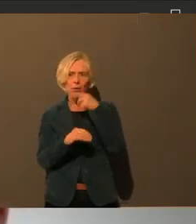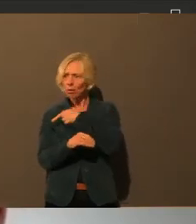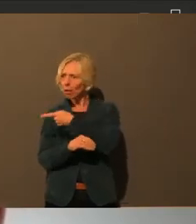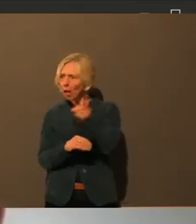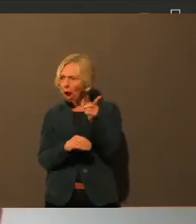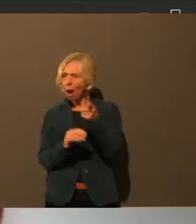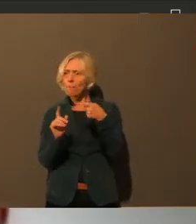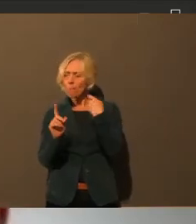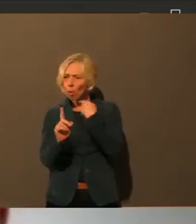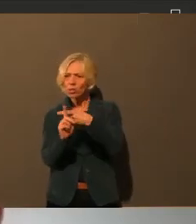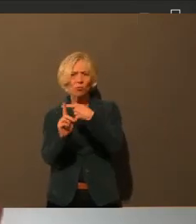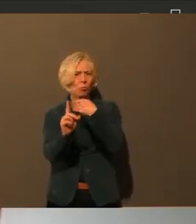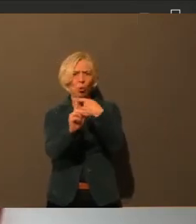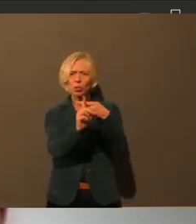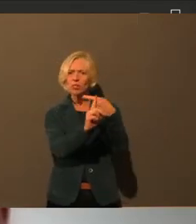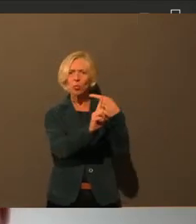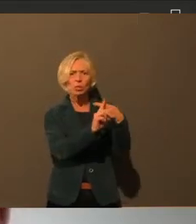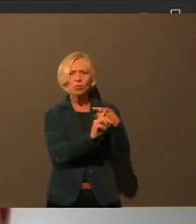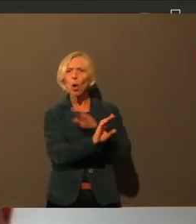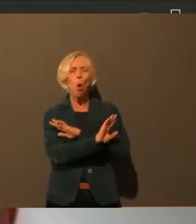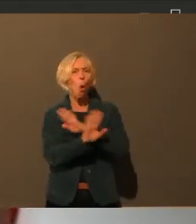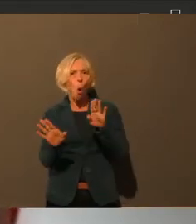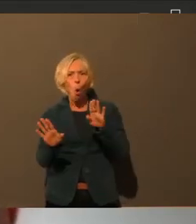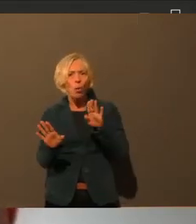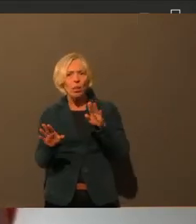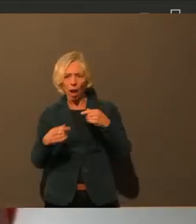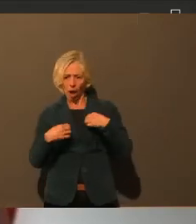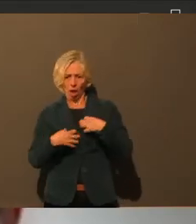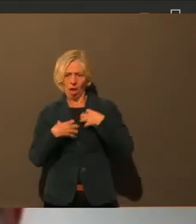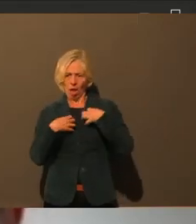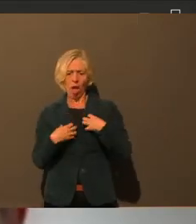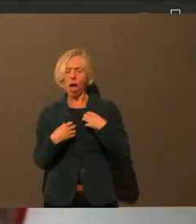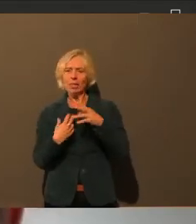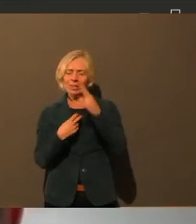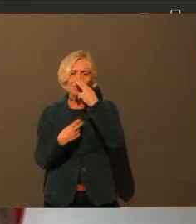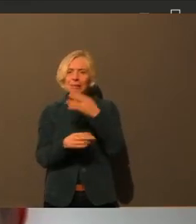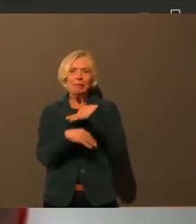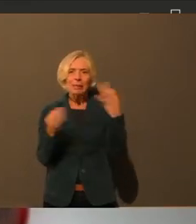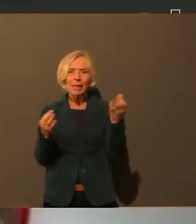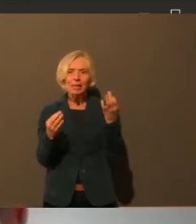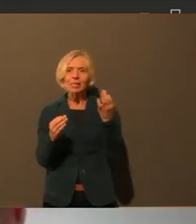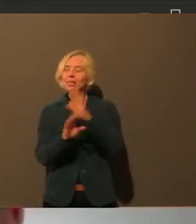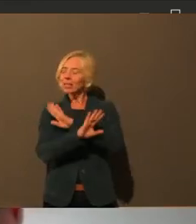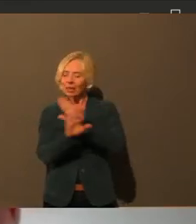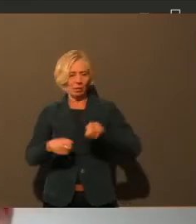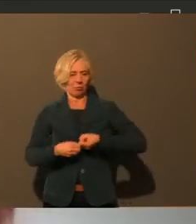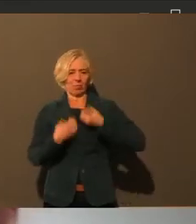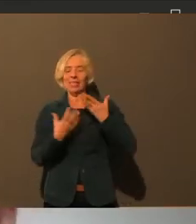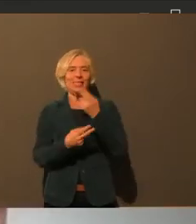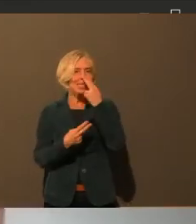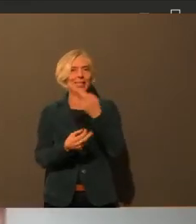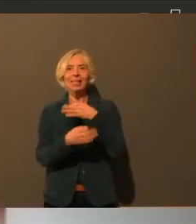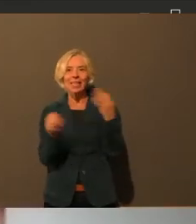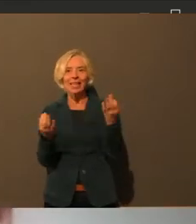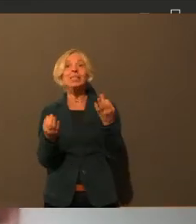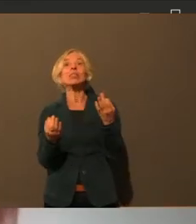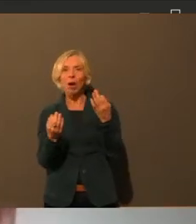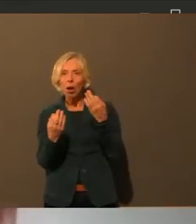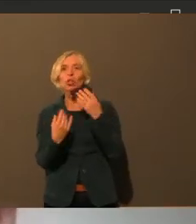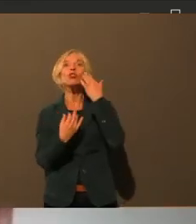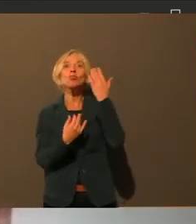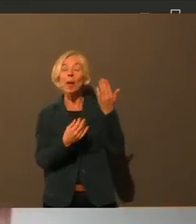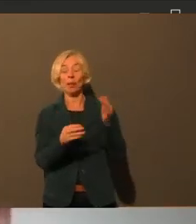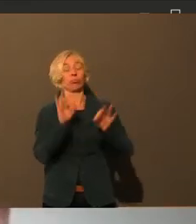Leute versterben, obwohl sie bis zum Tag davor noch asymptomatisch waren. Und gerade diese Asymptomatik ist das Problem. Deshalb lässt sich das eben